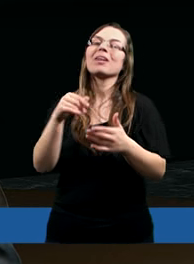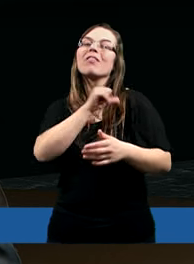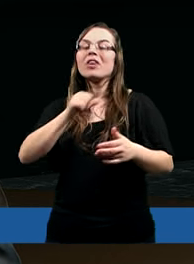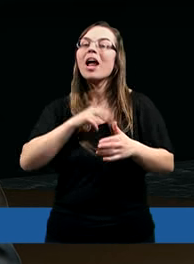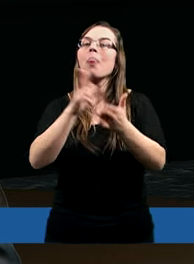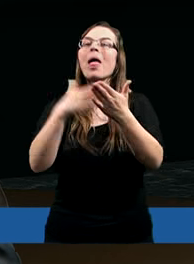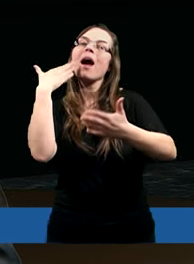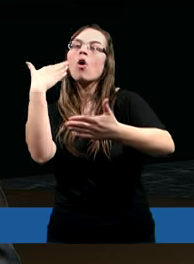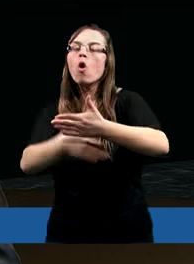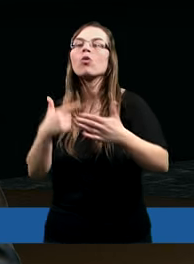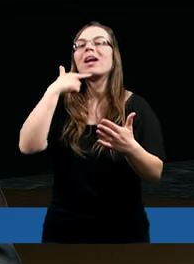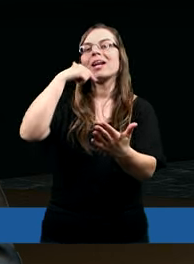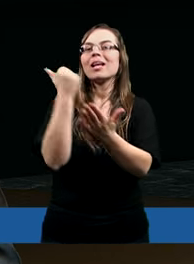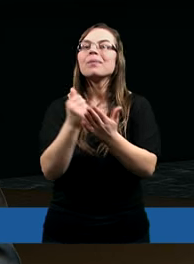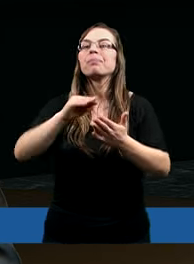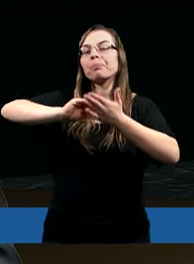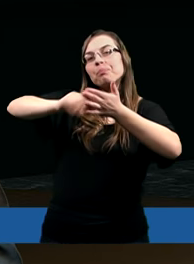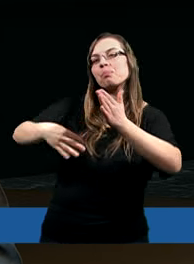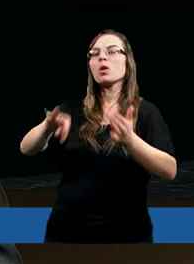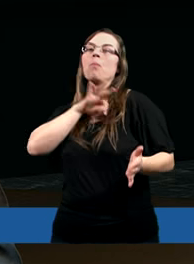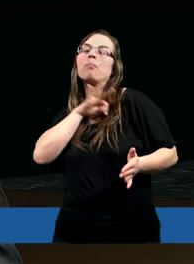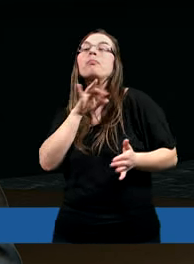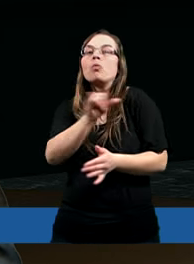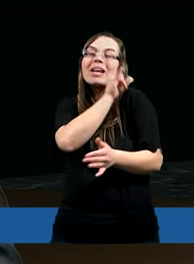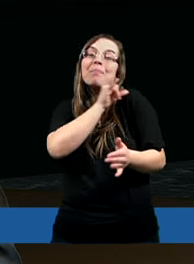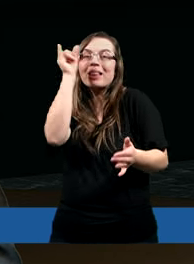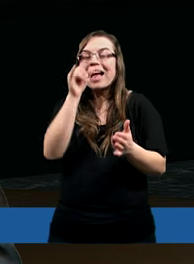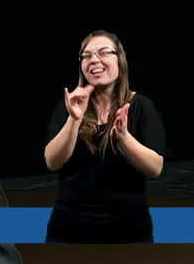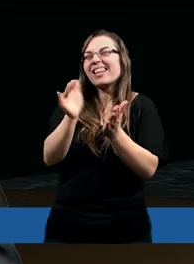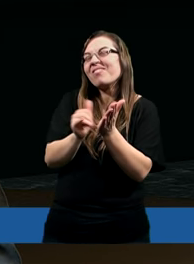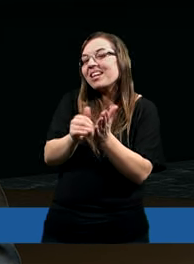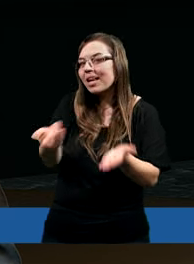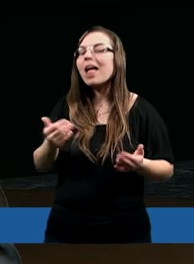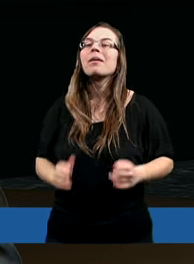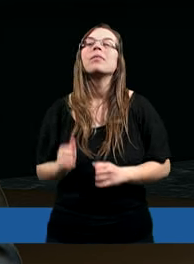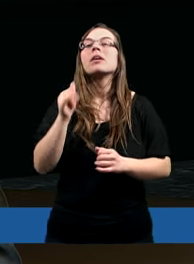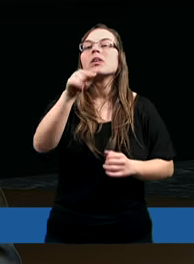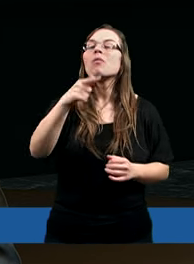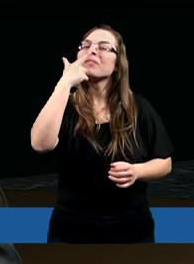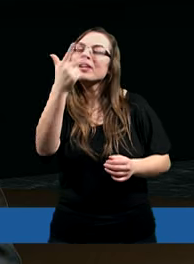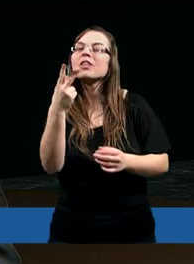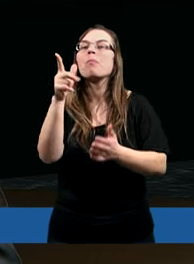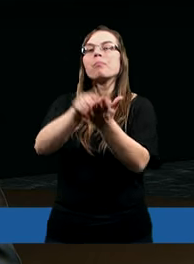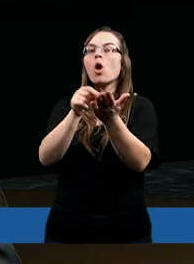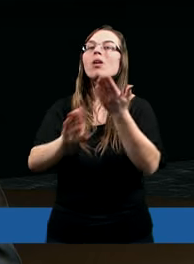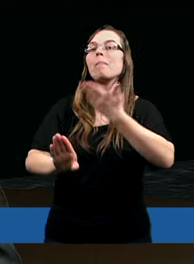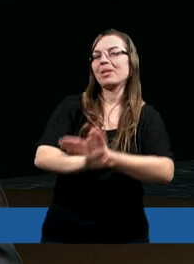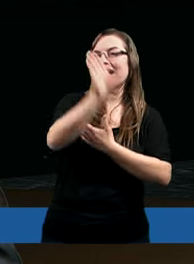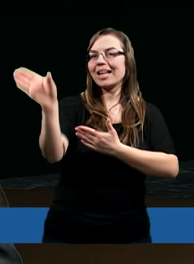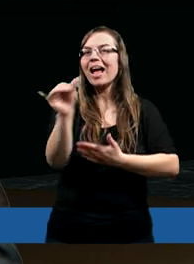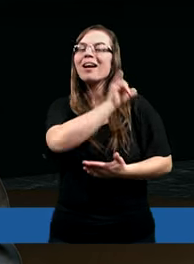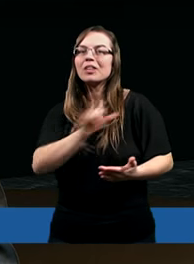jakby na końcu listu, prawda? Z imienia zwykle. Tutaj widzimy, że Piotr przedstawia się